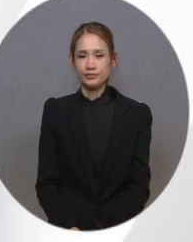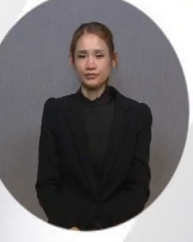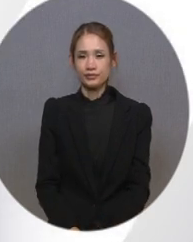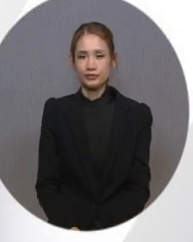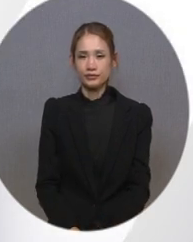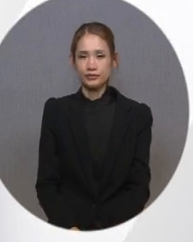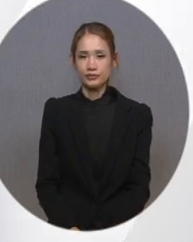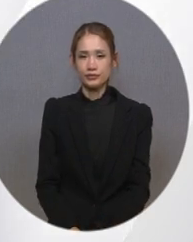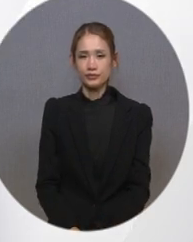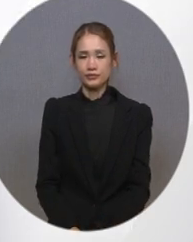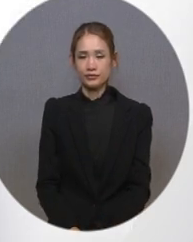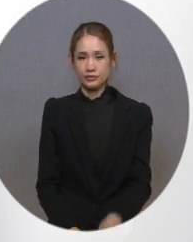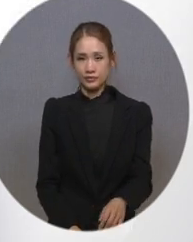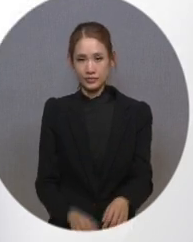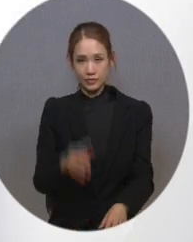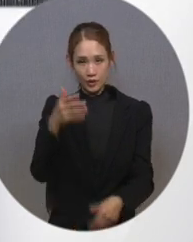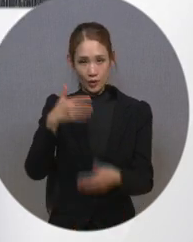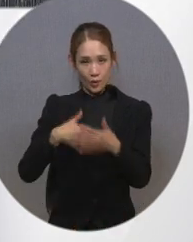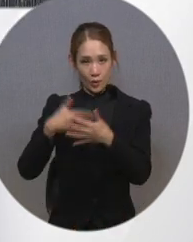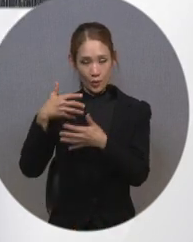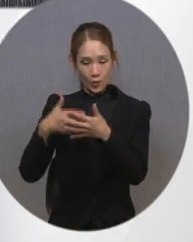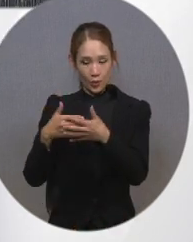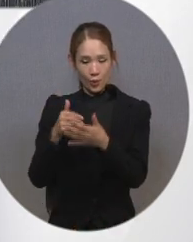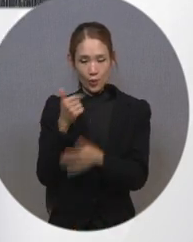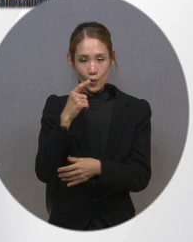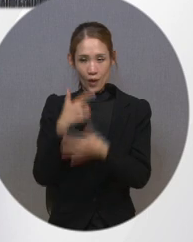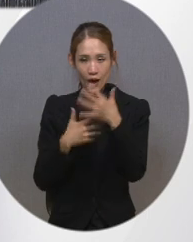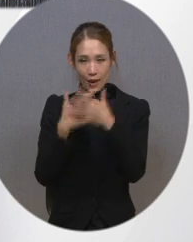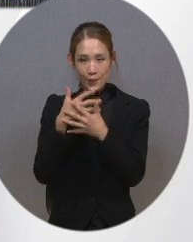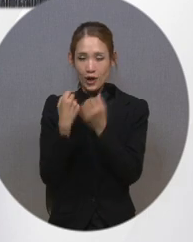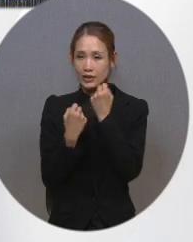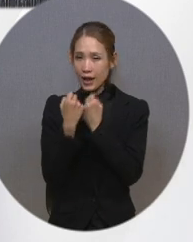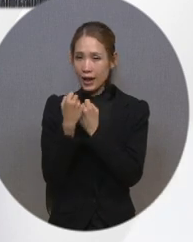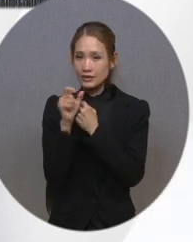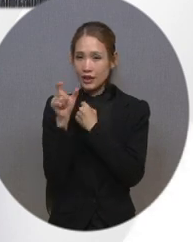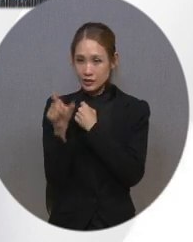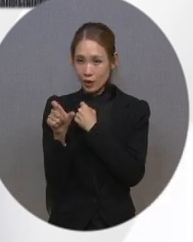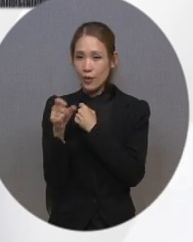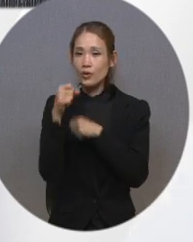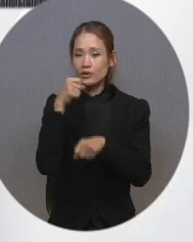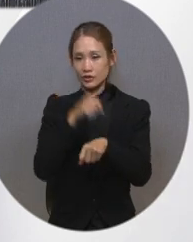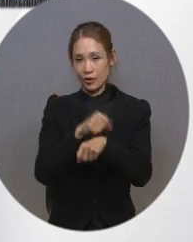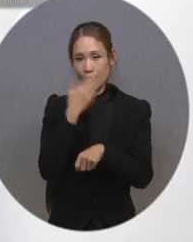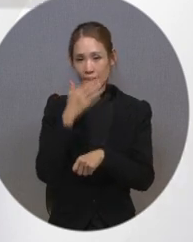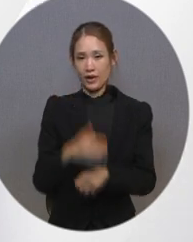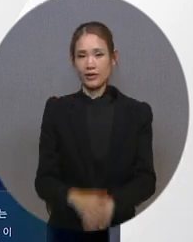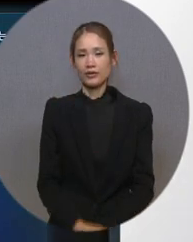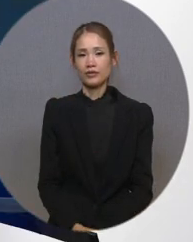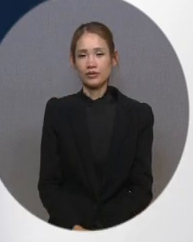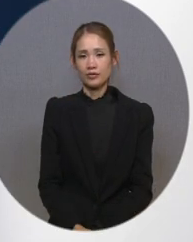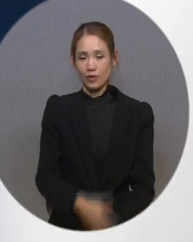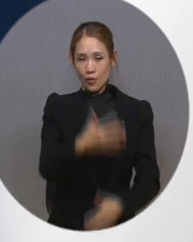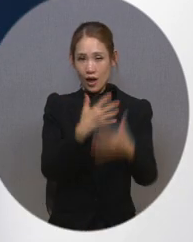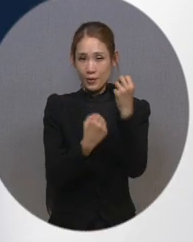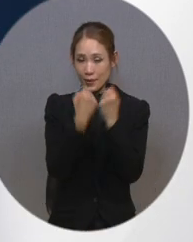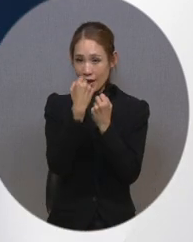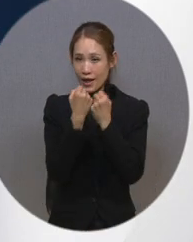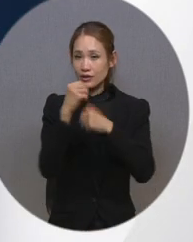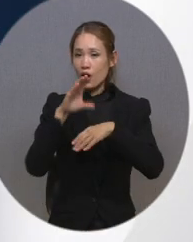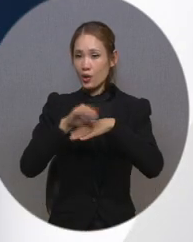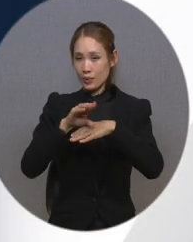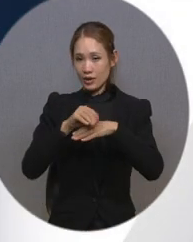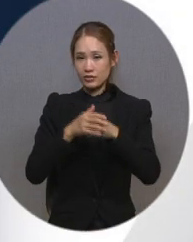또한 리모컨의 화면 해설 버튼을 눌러 화면 해설 방송을 설정할 수 있습니다. 화면 해설 방송은